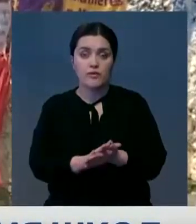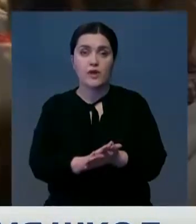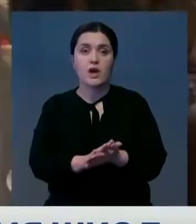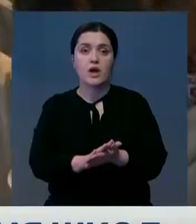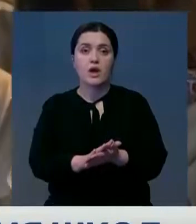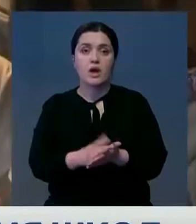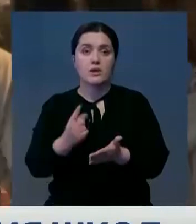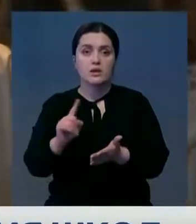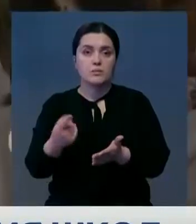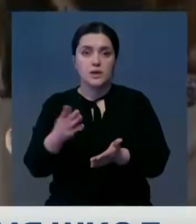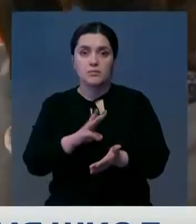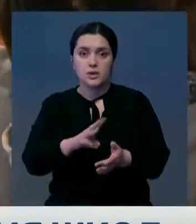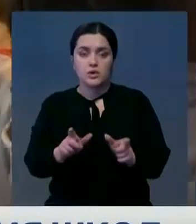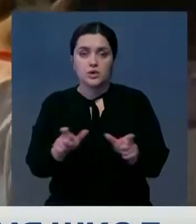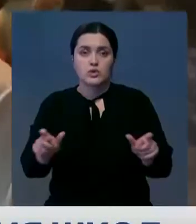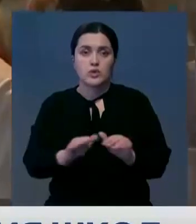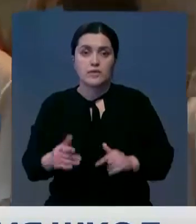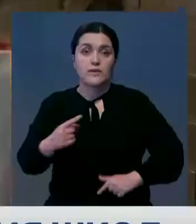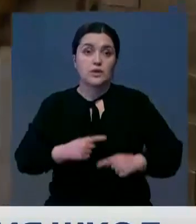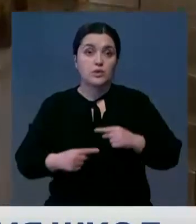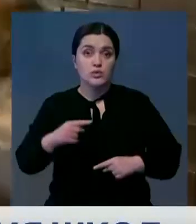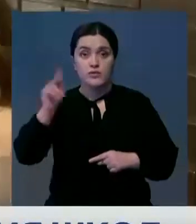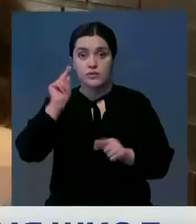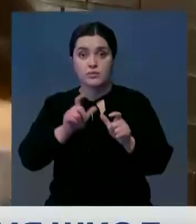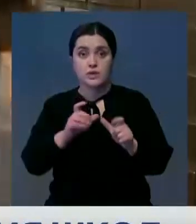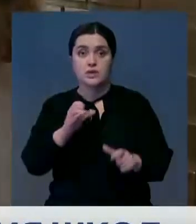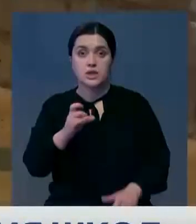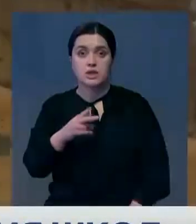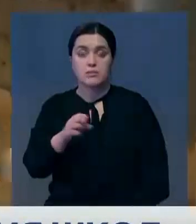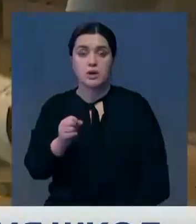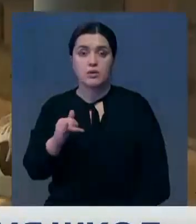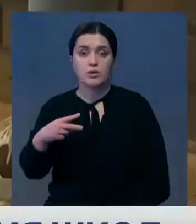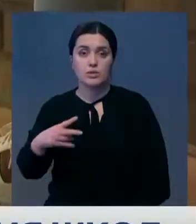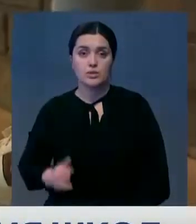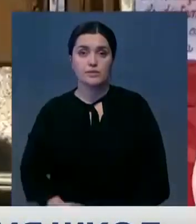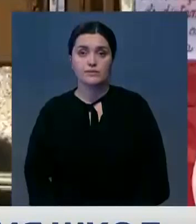условия. Отмечу накануне, полтора миллиона школьников вернулись в учебные заведения Сан-Паулу.